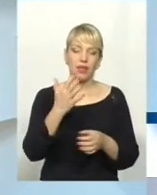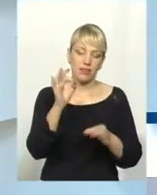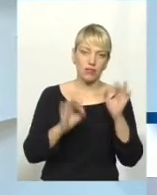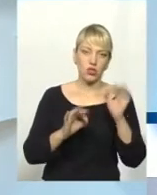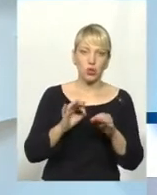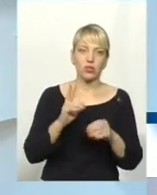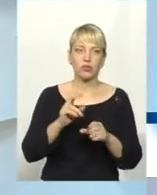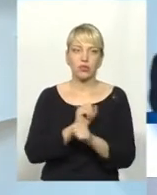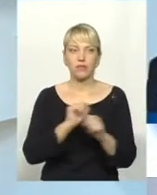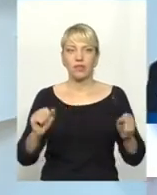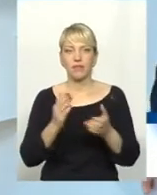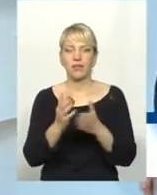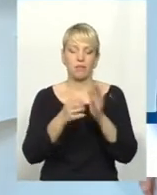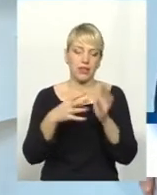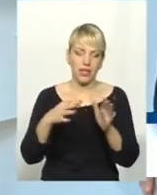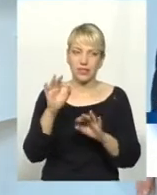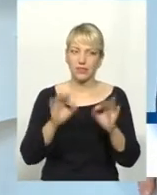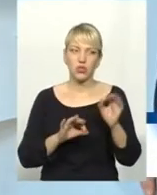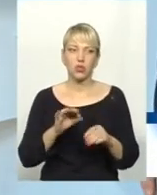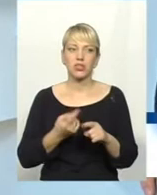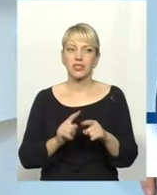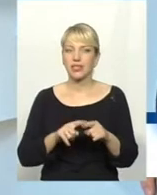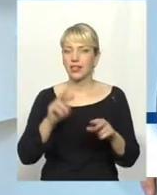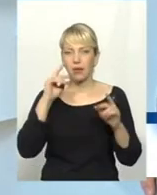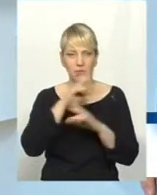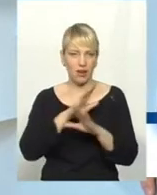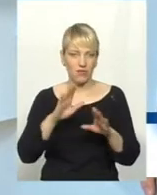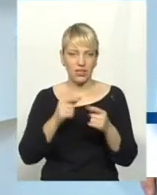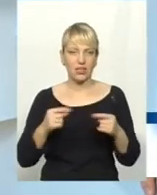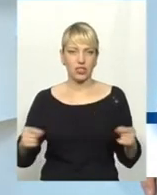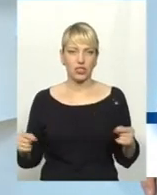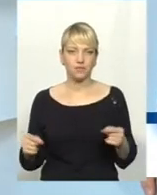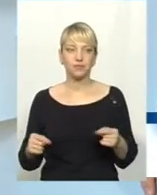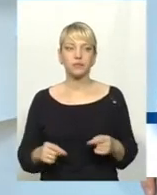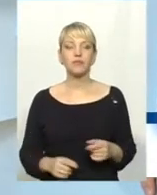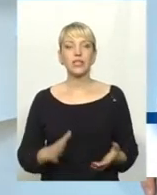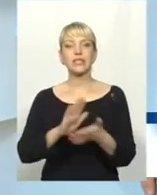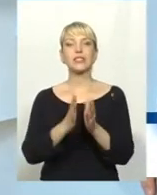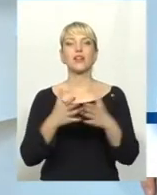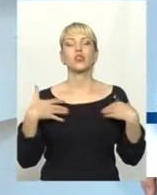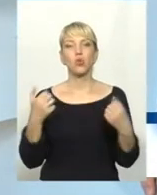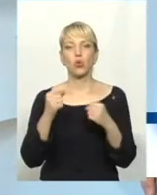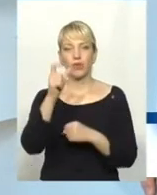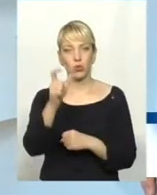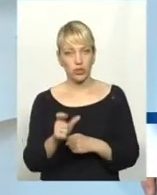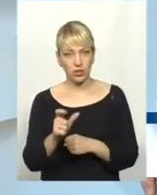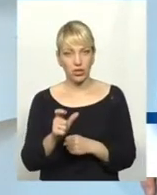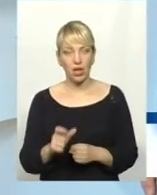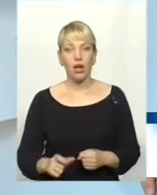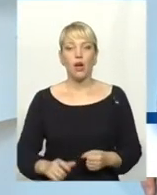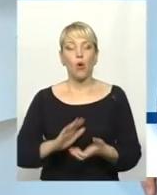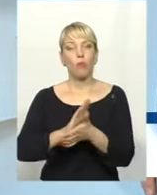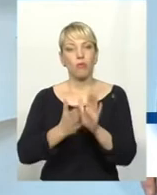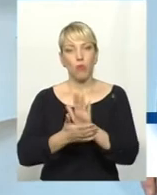сміливі до 15, і це не дуже правильна речі. Стан здоров'я людини обумовлює